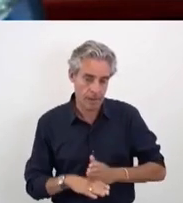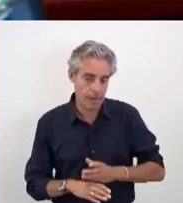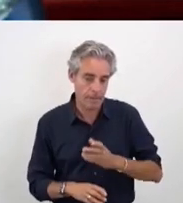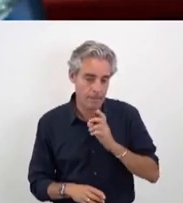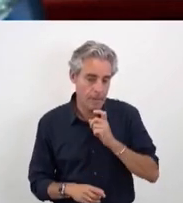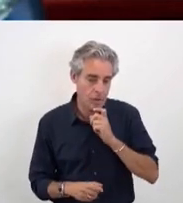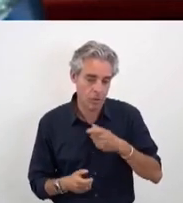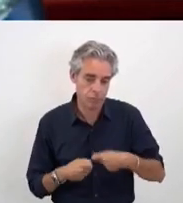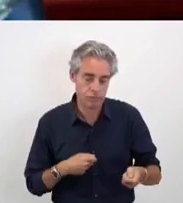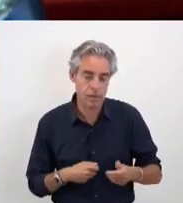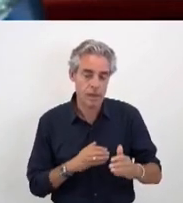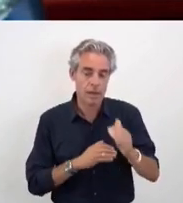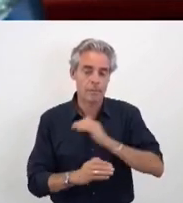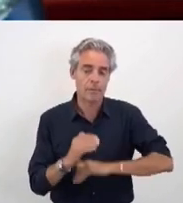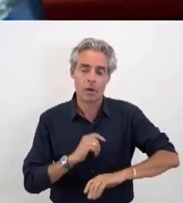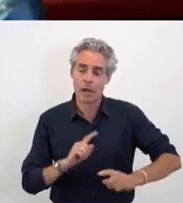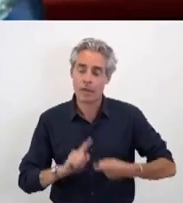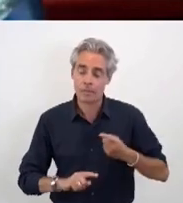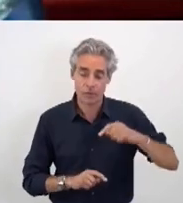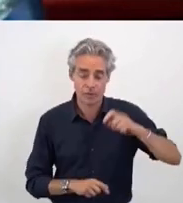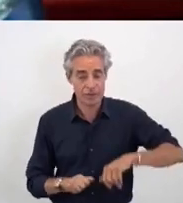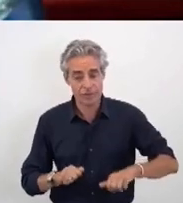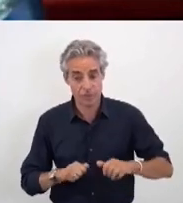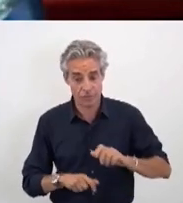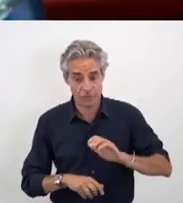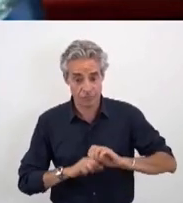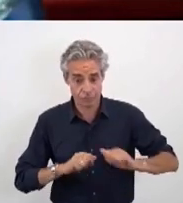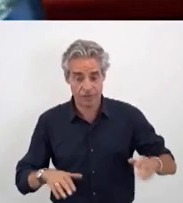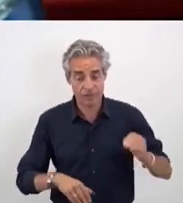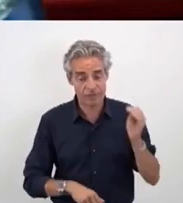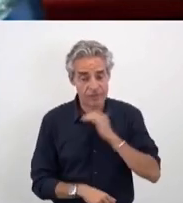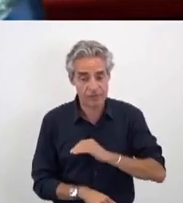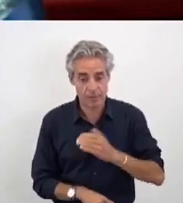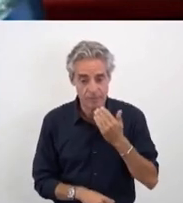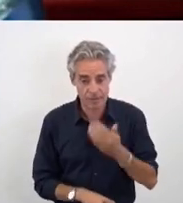des plans majeurs qui doivent être produits dans les délais les plus rapides qui soient. Merci.